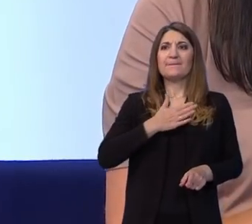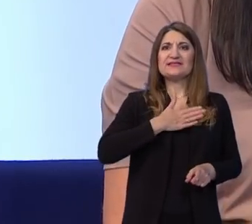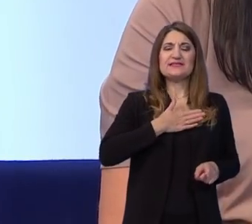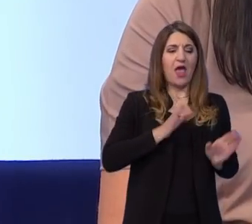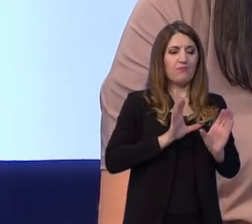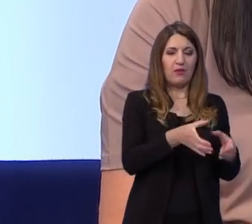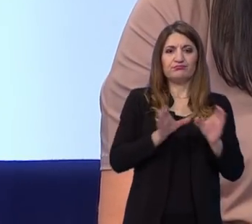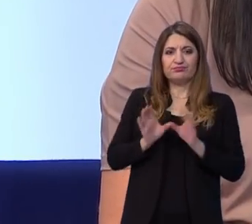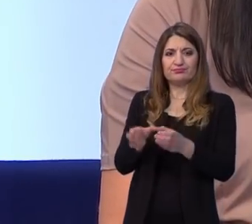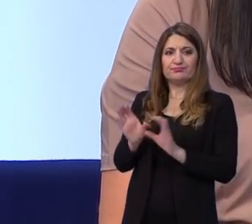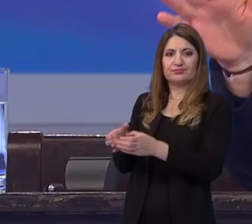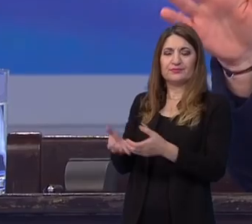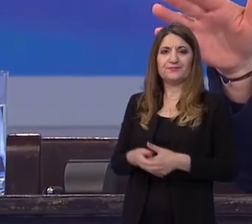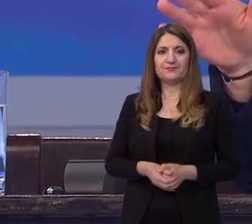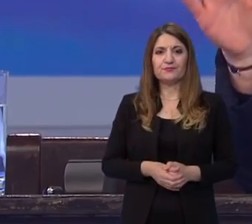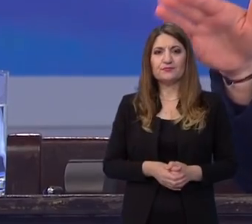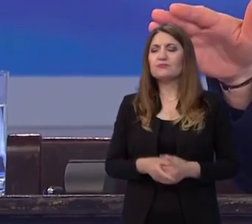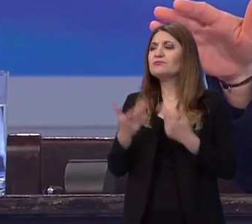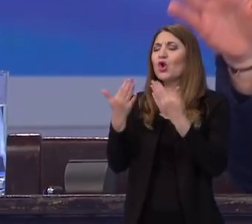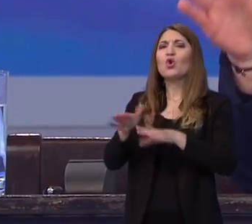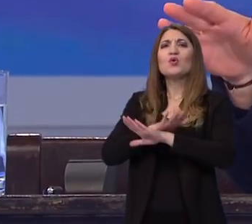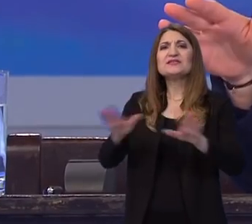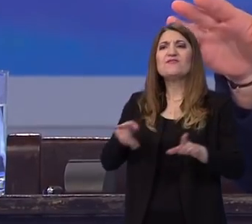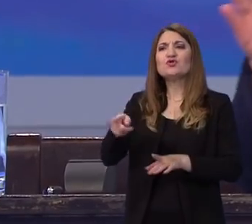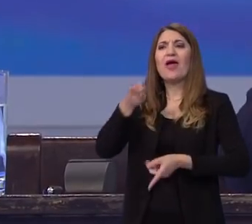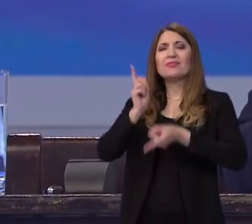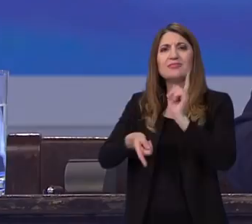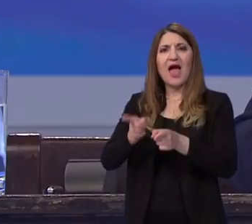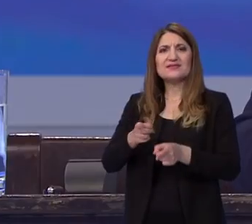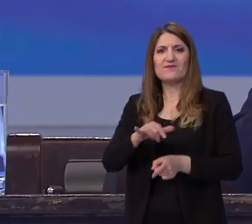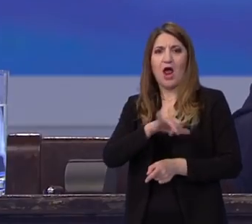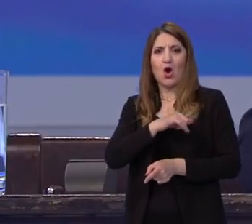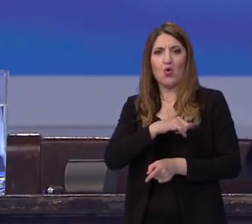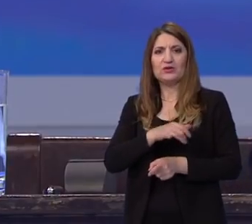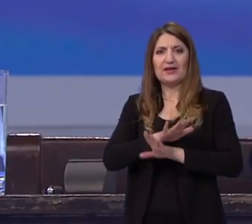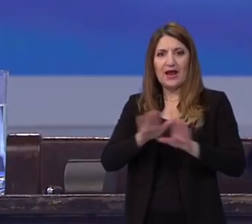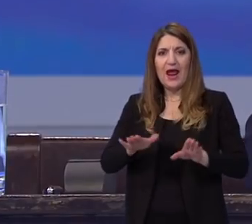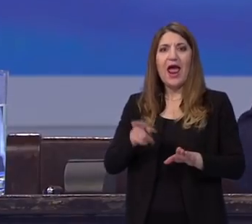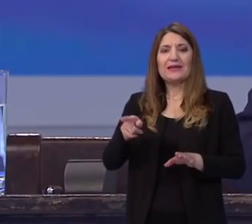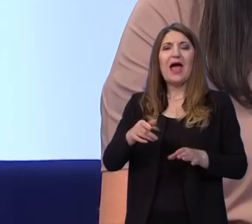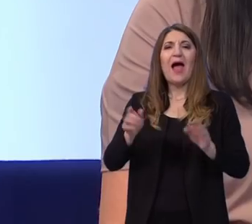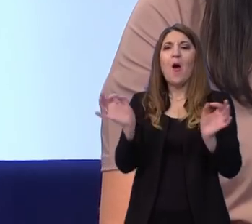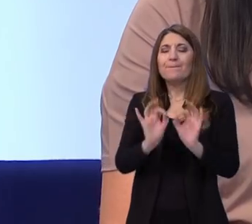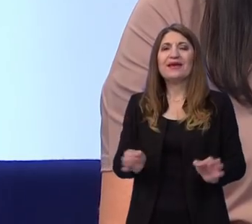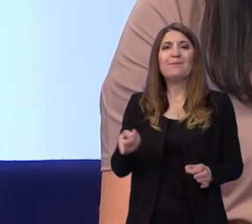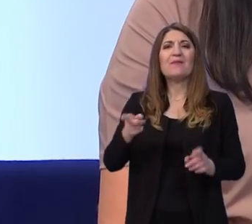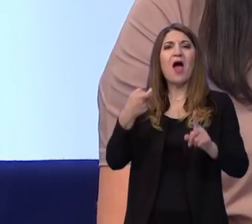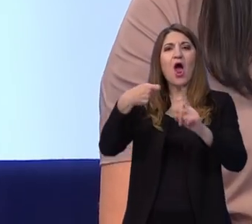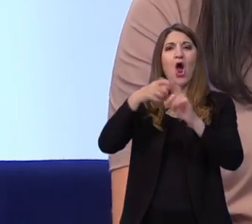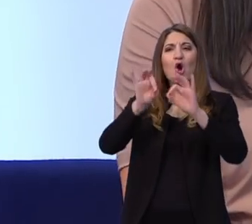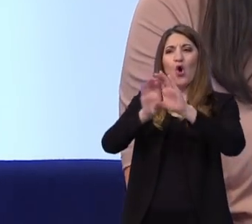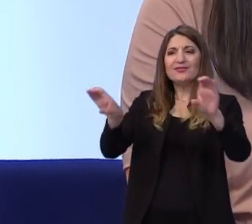nedostaje. Koliko ih je završilo nastavnu godinu, a da se pripremalo u kontejnerima, u nekim